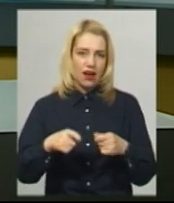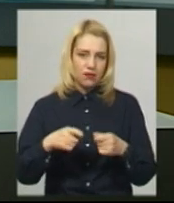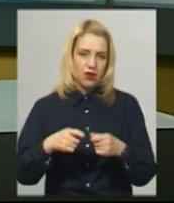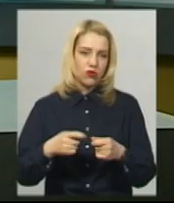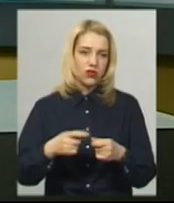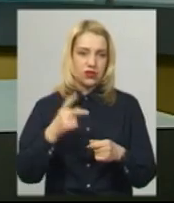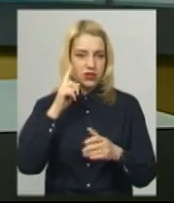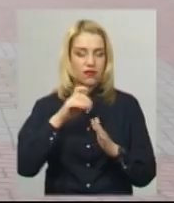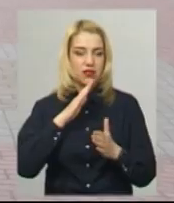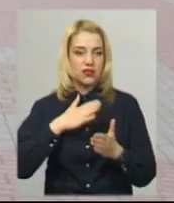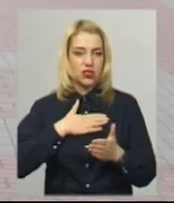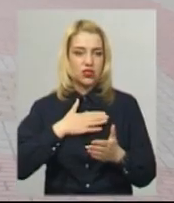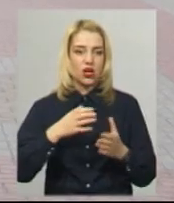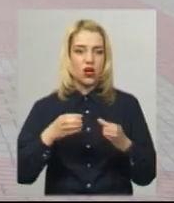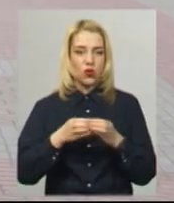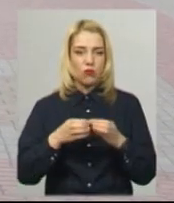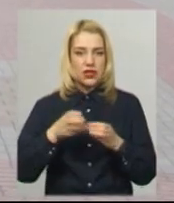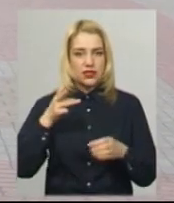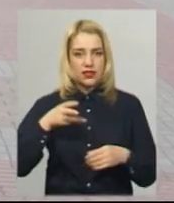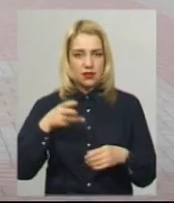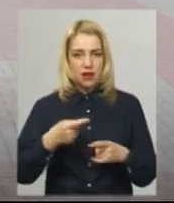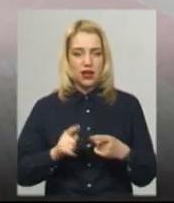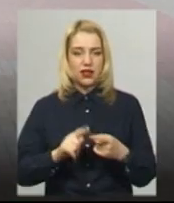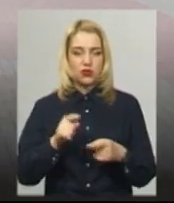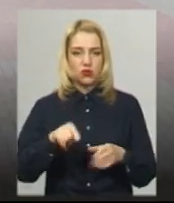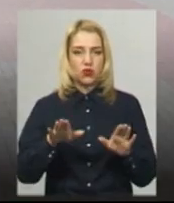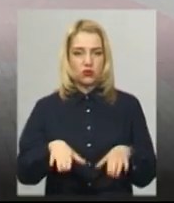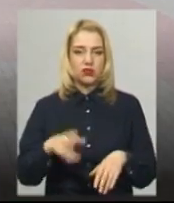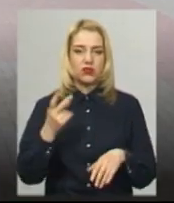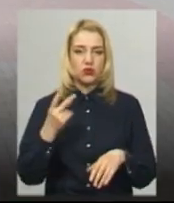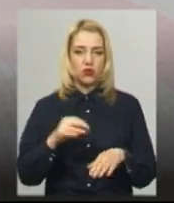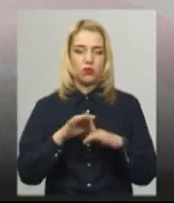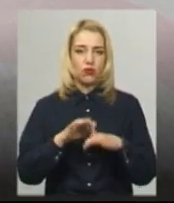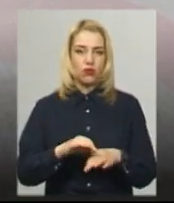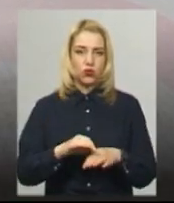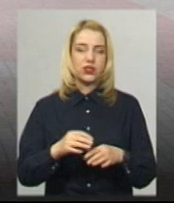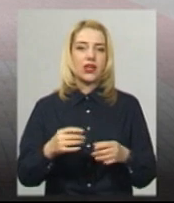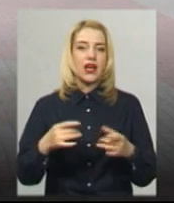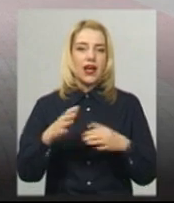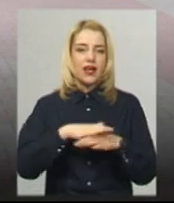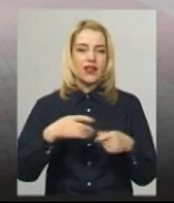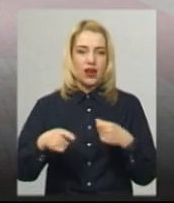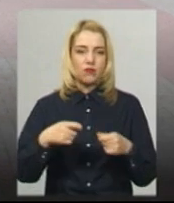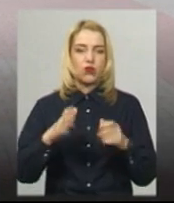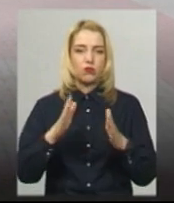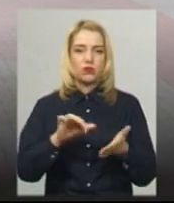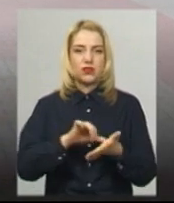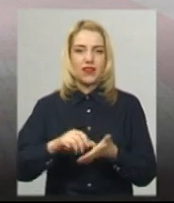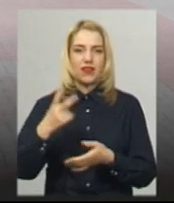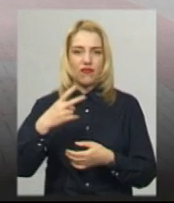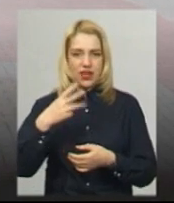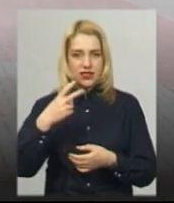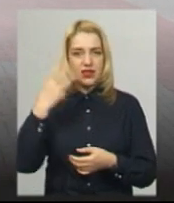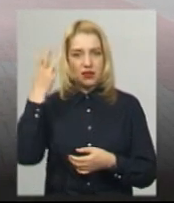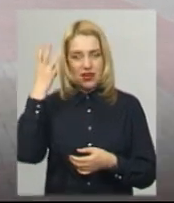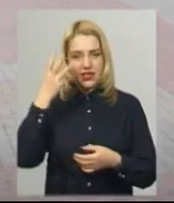знімальна група. На цьому місці уже вдруге проводять Великодній ярмарок. Цьогоріч буде представлено 20 хмельницьких виробників.